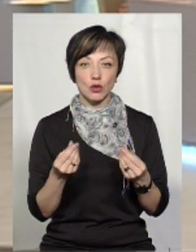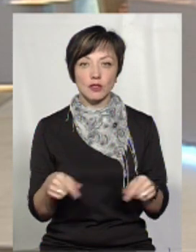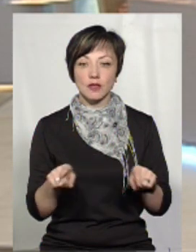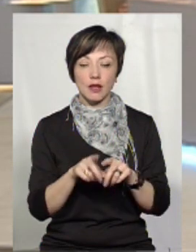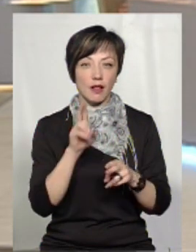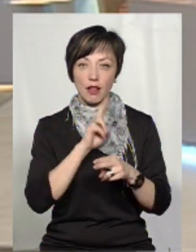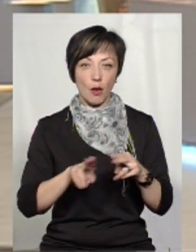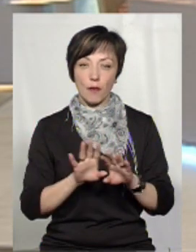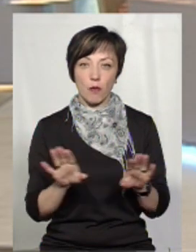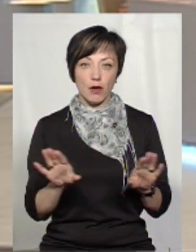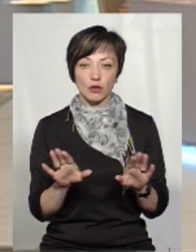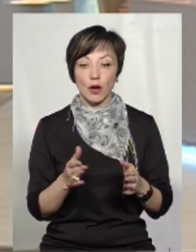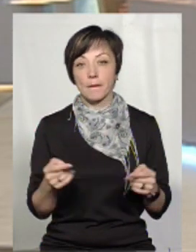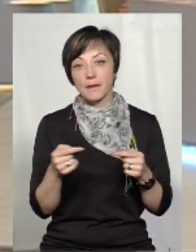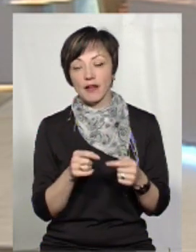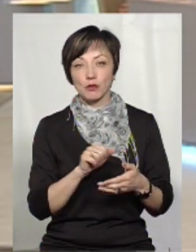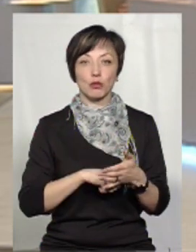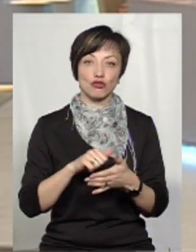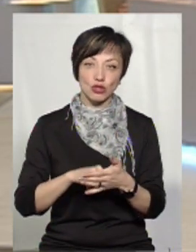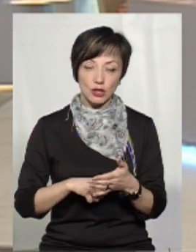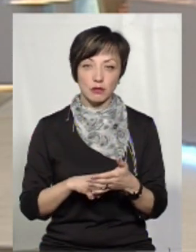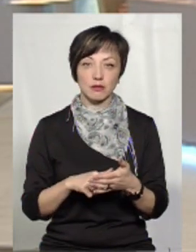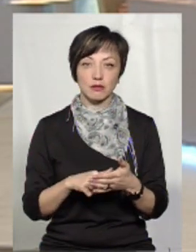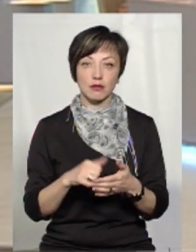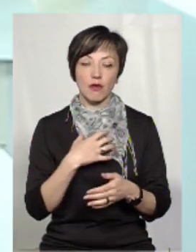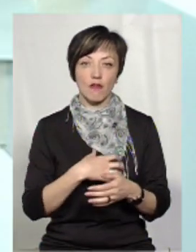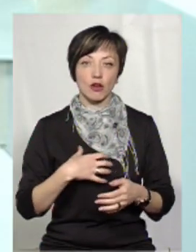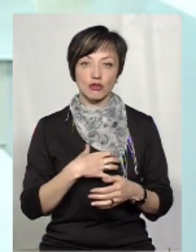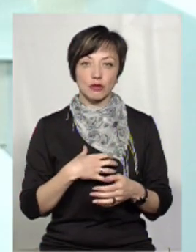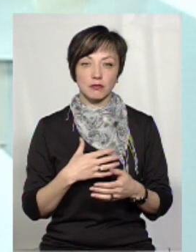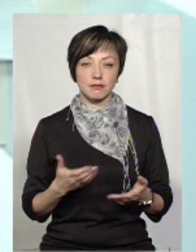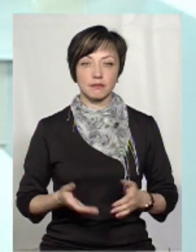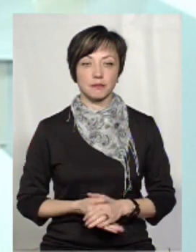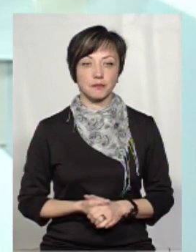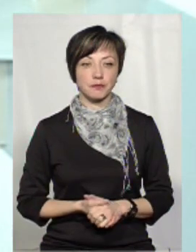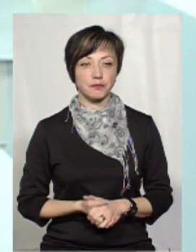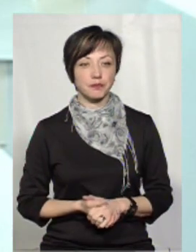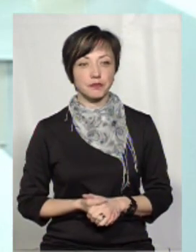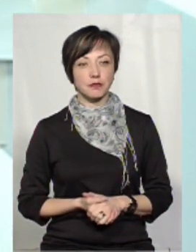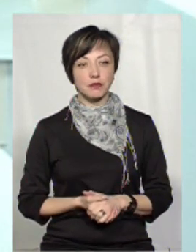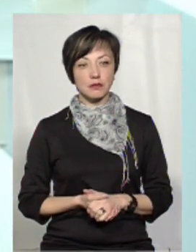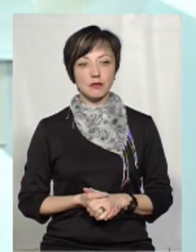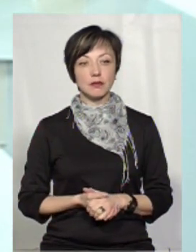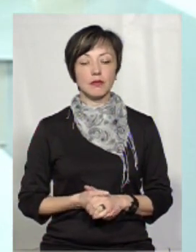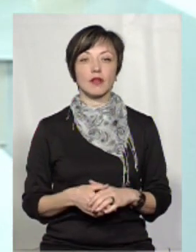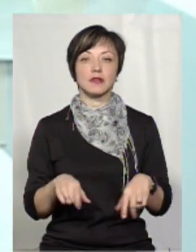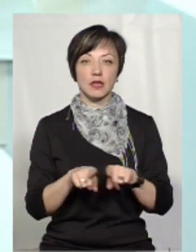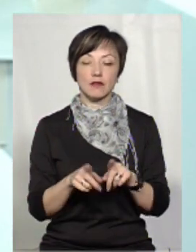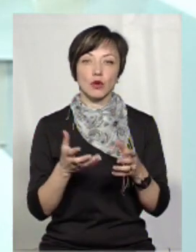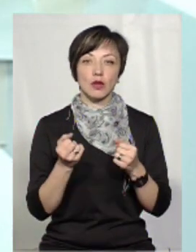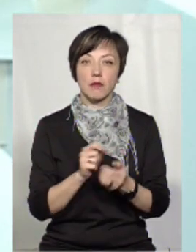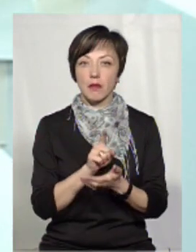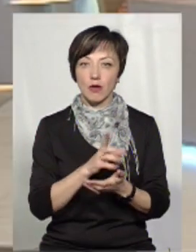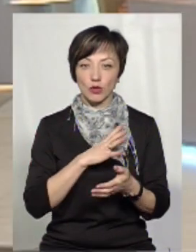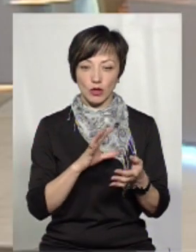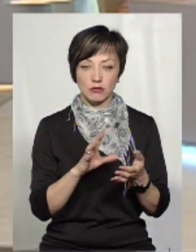все рівно не пропадуть. Якщо по певним причинам, таким поважним, то вона все рівно не отримає. Ну,